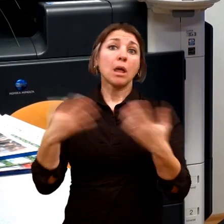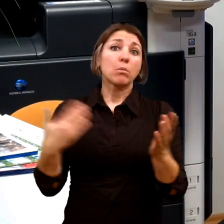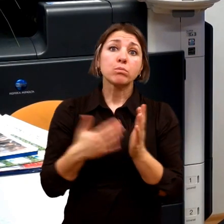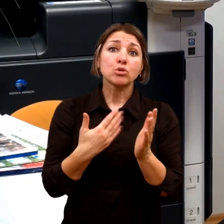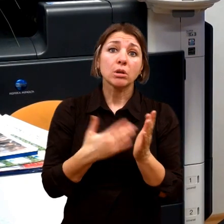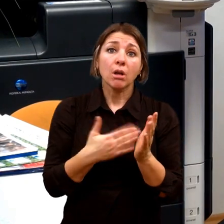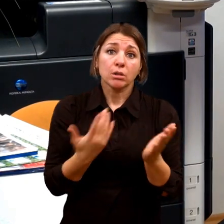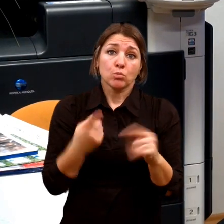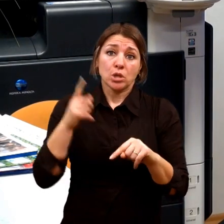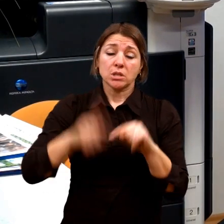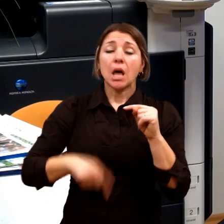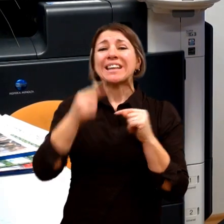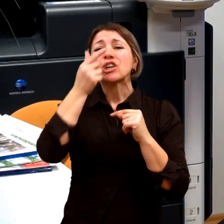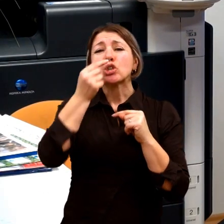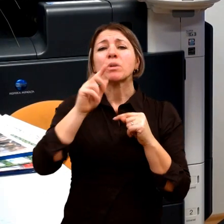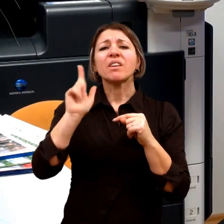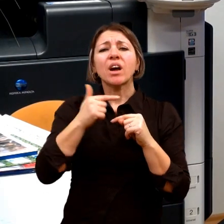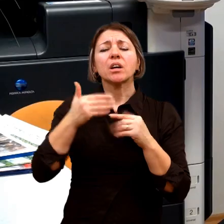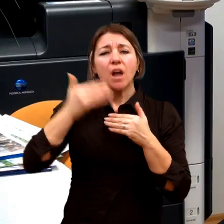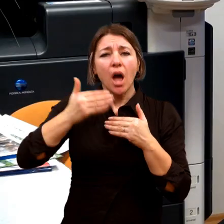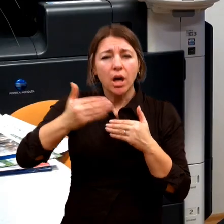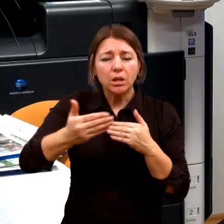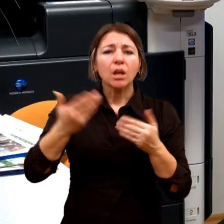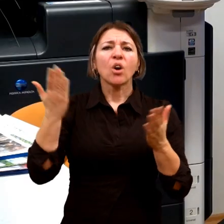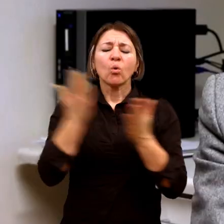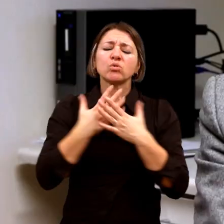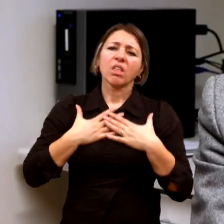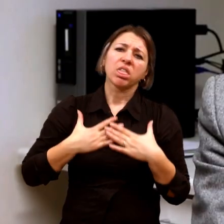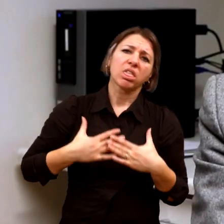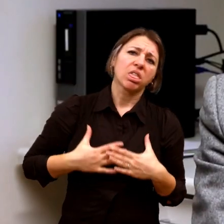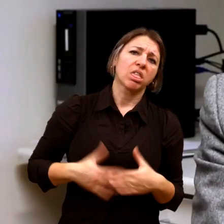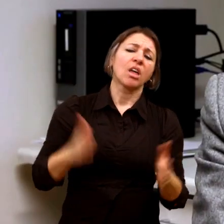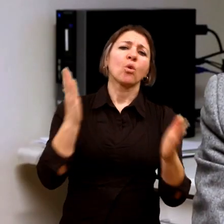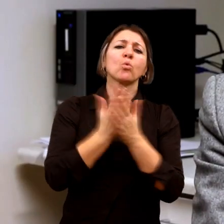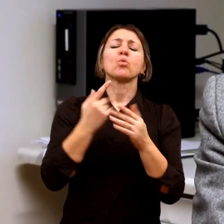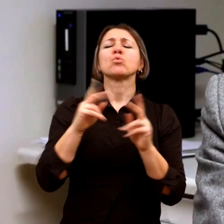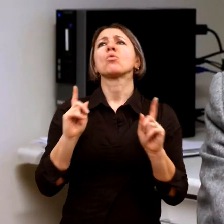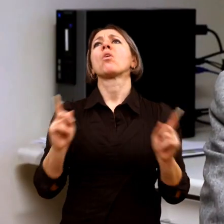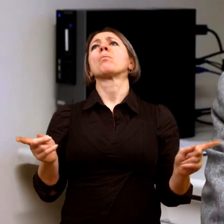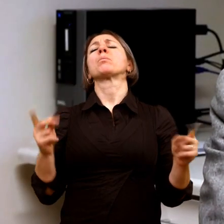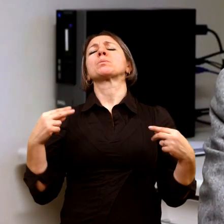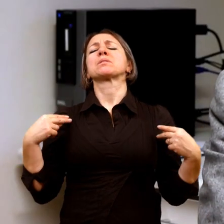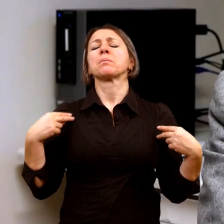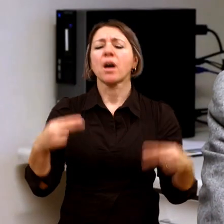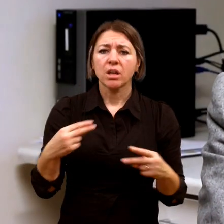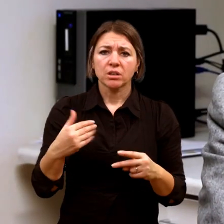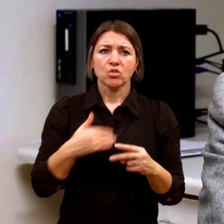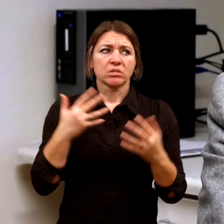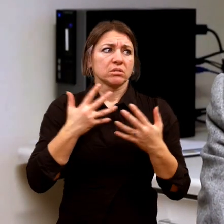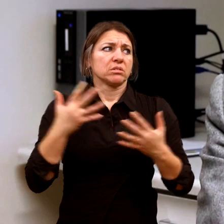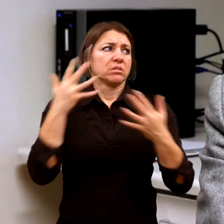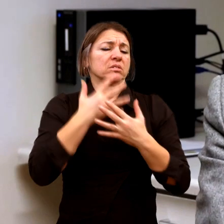já můžu dostat dvě chřipky za sebou a vypadnu z té třídy, vypadnu z nějakého rytmu, takže